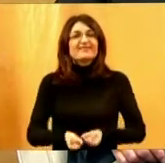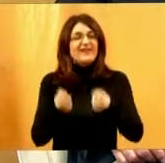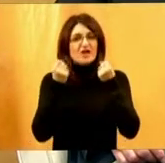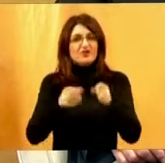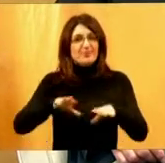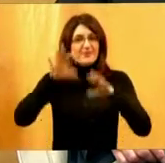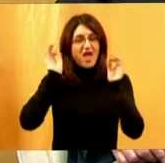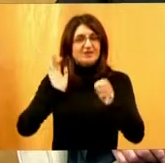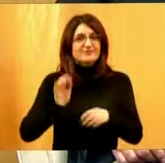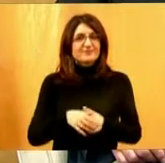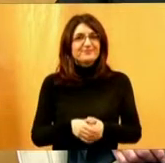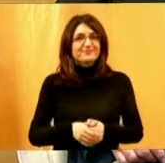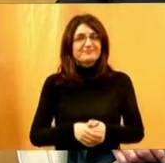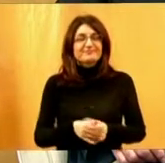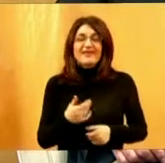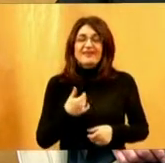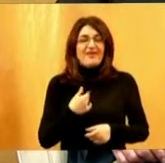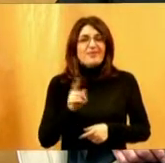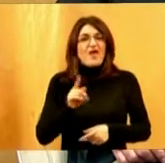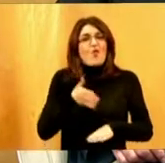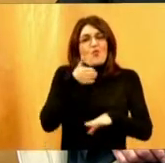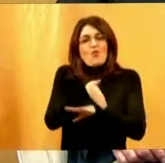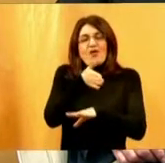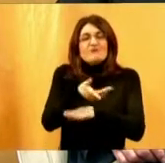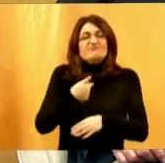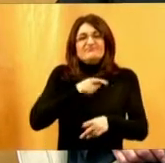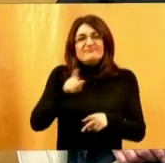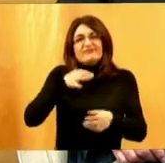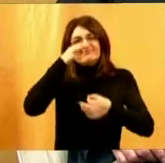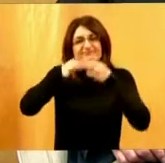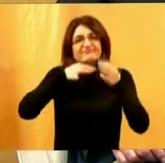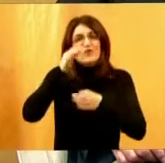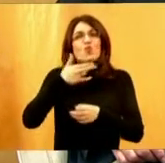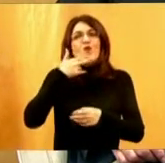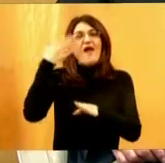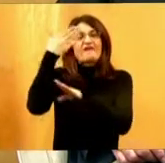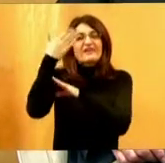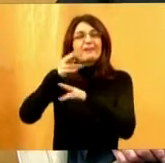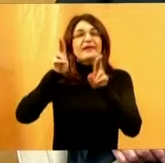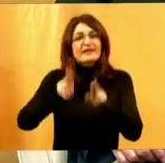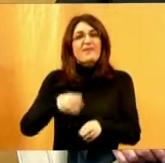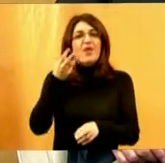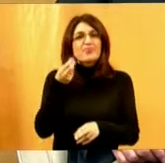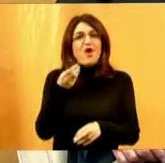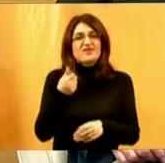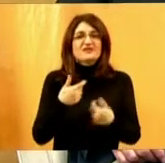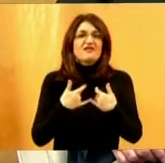ja ne mogu ulaziti i analizirati koliko koja od firmi ima novaca. To sigurno je